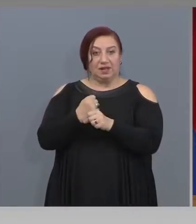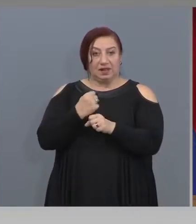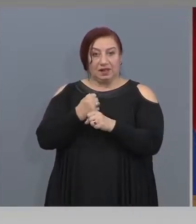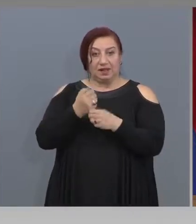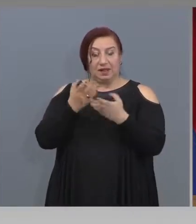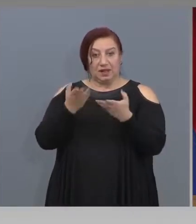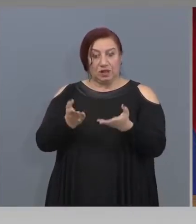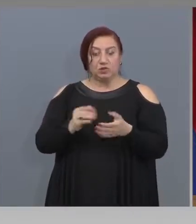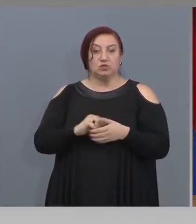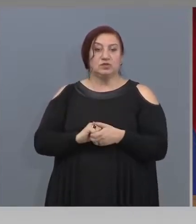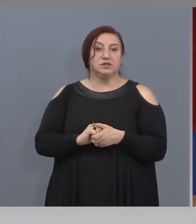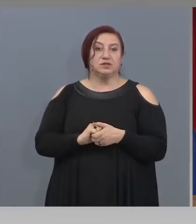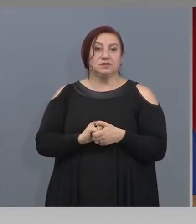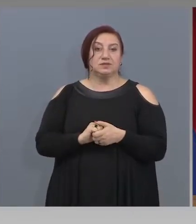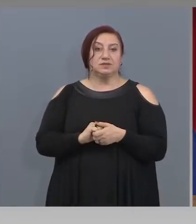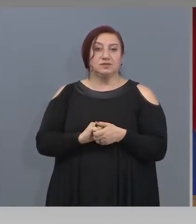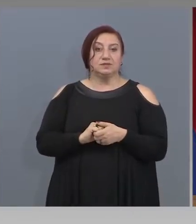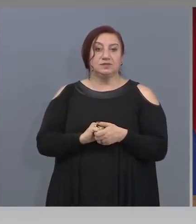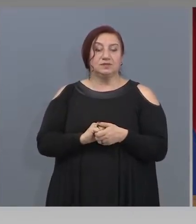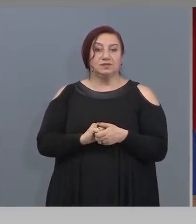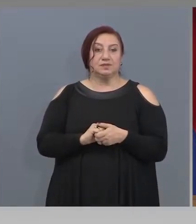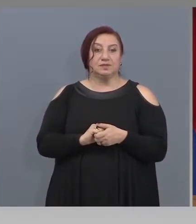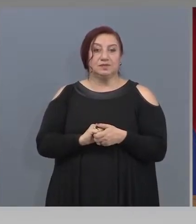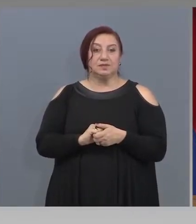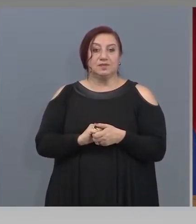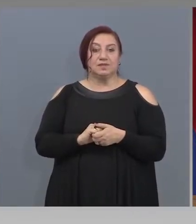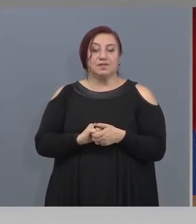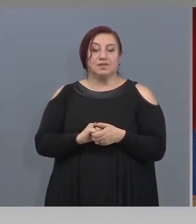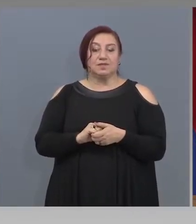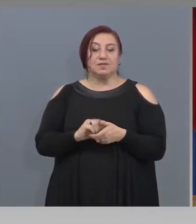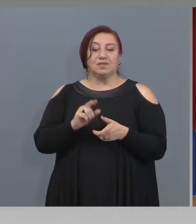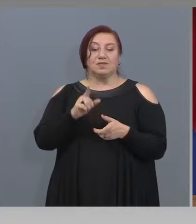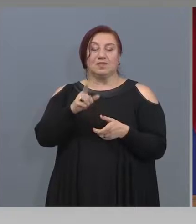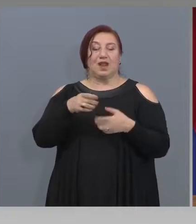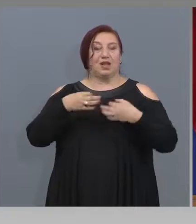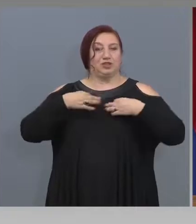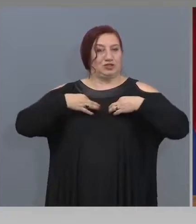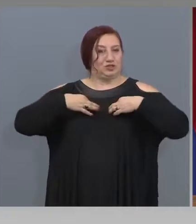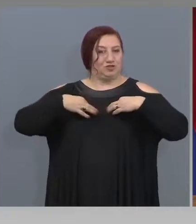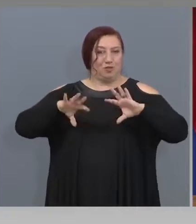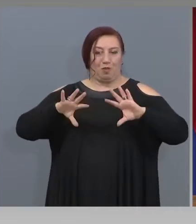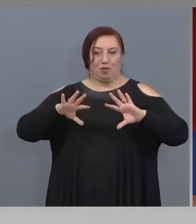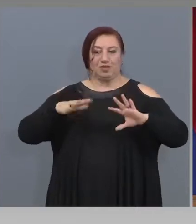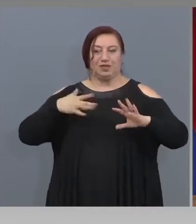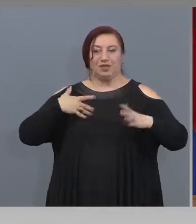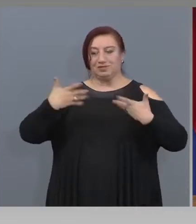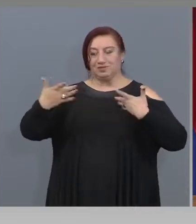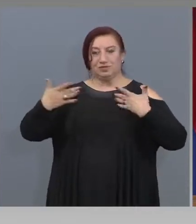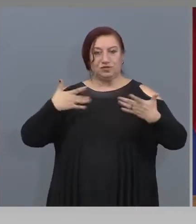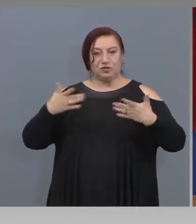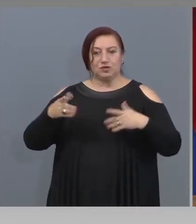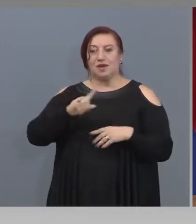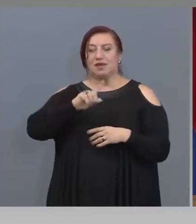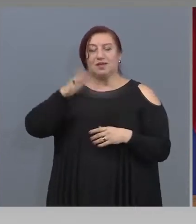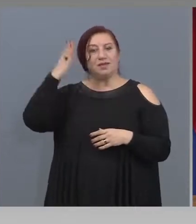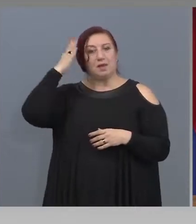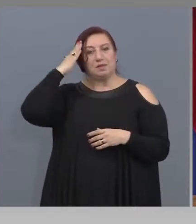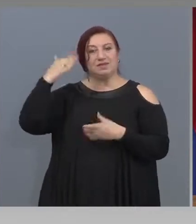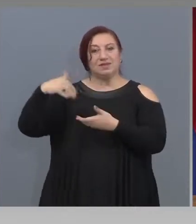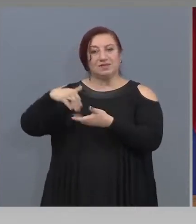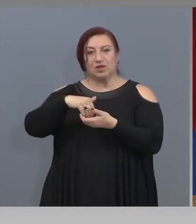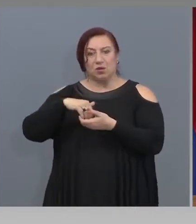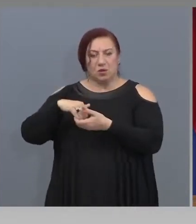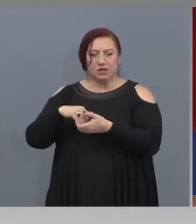свободните творци, свободните организации, неправителствените организации